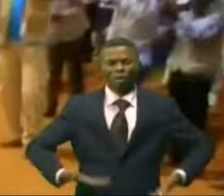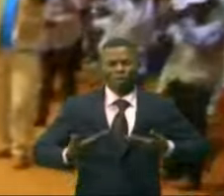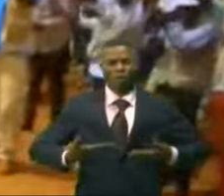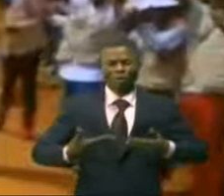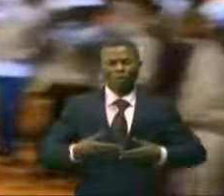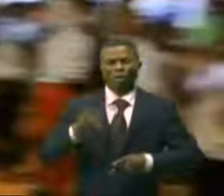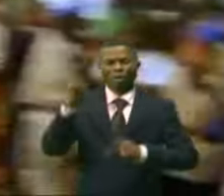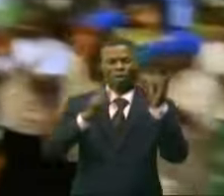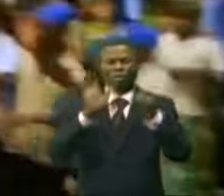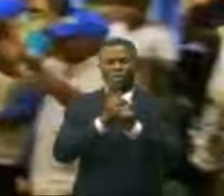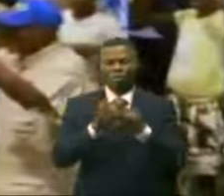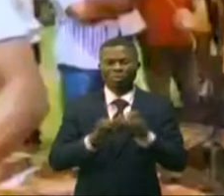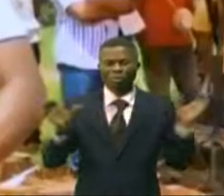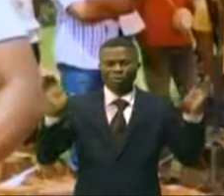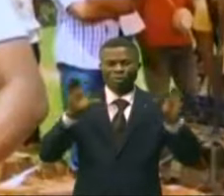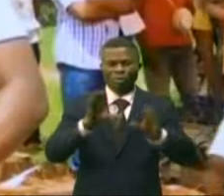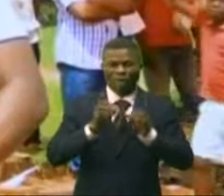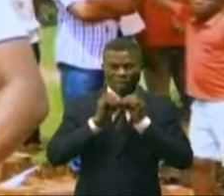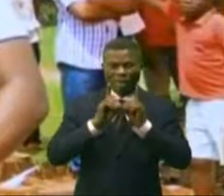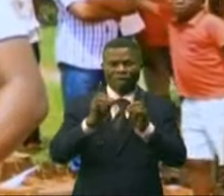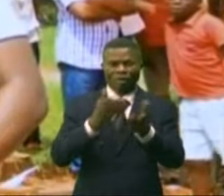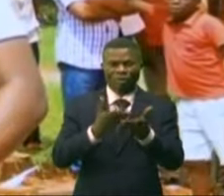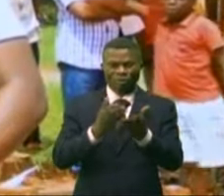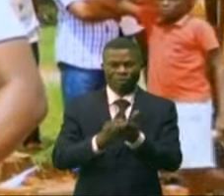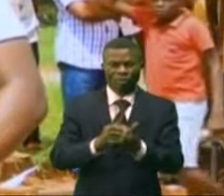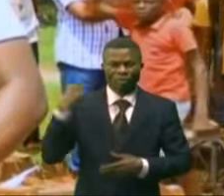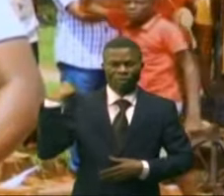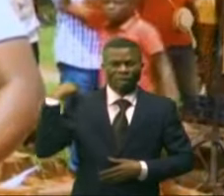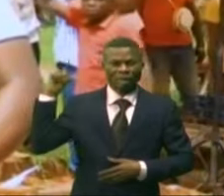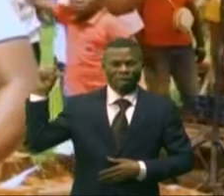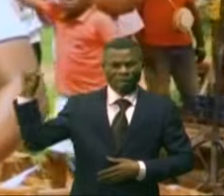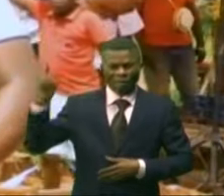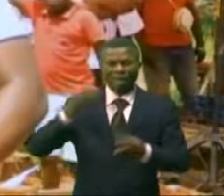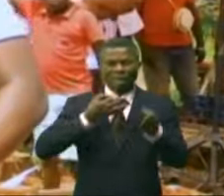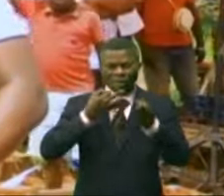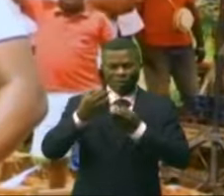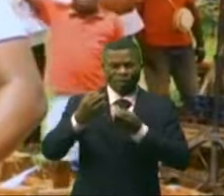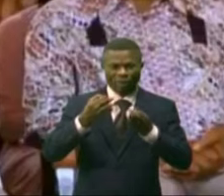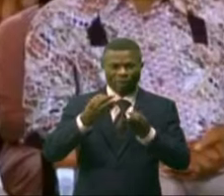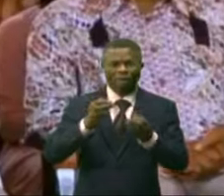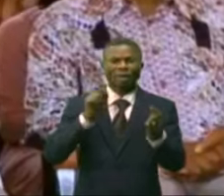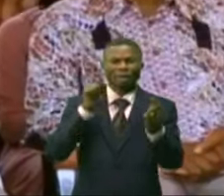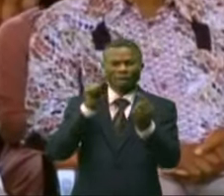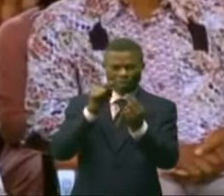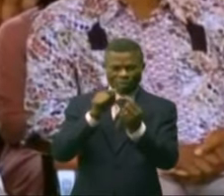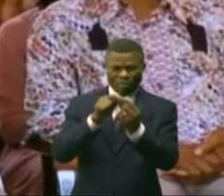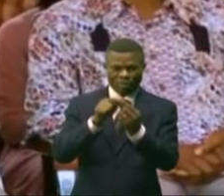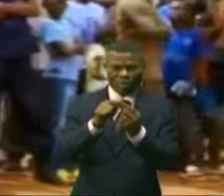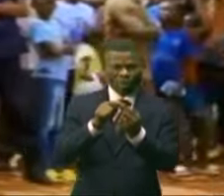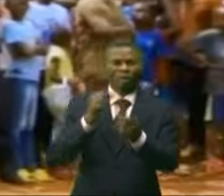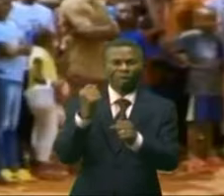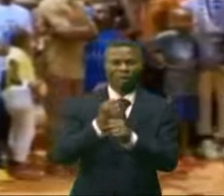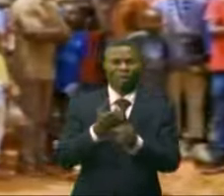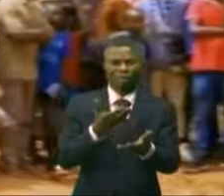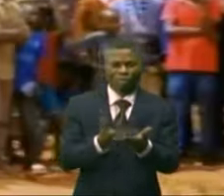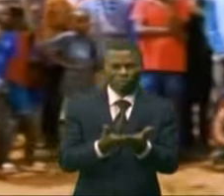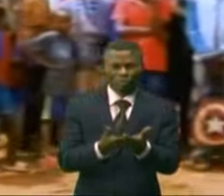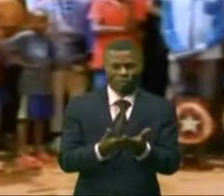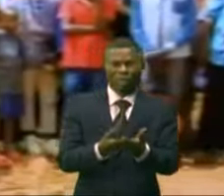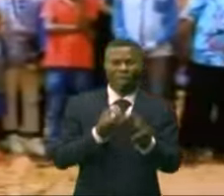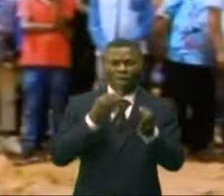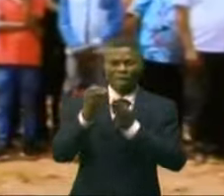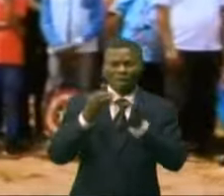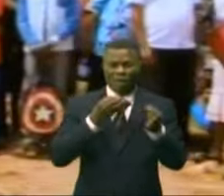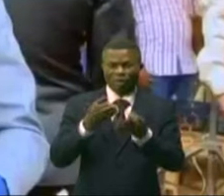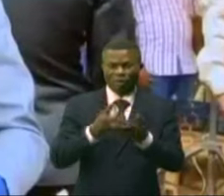venue nombreuse. Dans ce mot de circonstance, Gabriel Kivon-Nikoyi a décrit le modus operandi des 10 travaux. Dans ce discours de